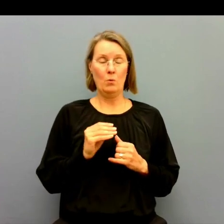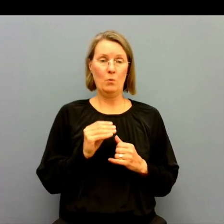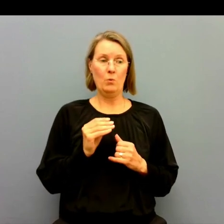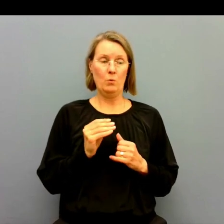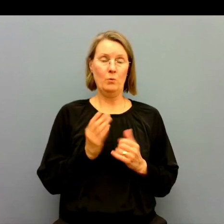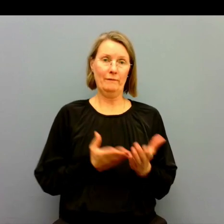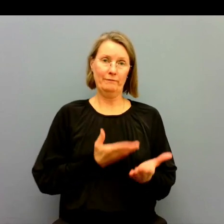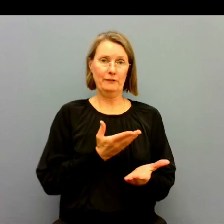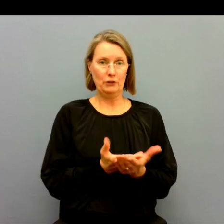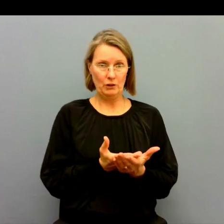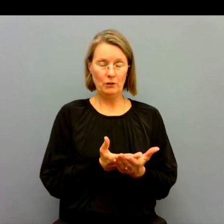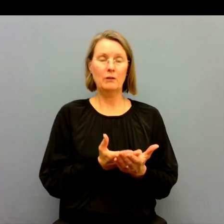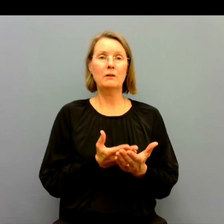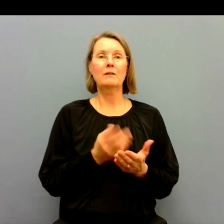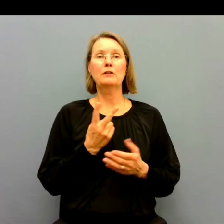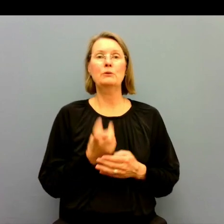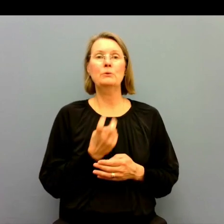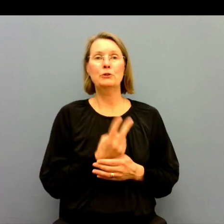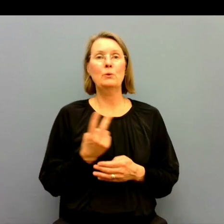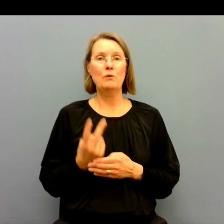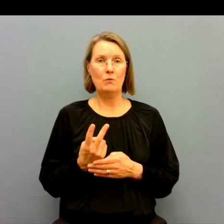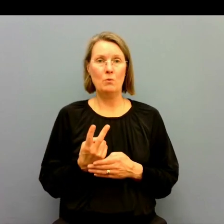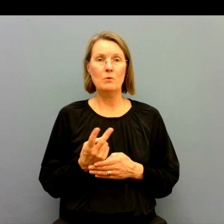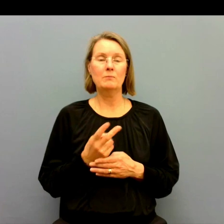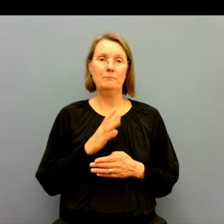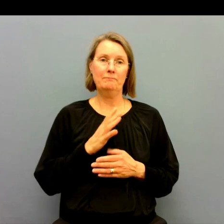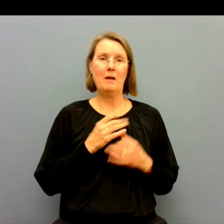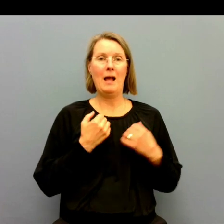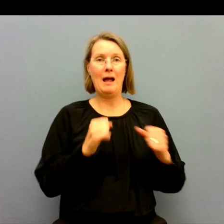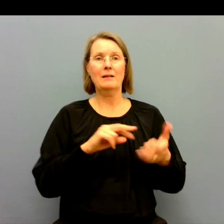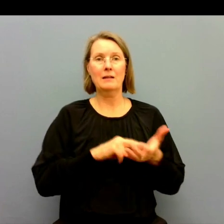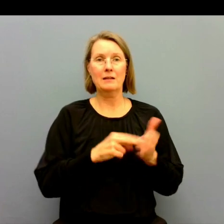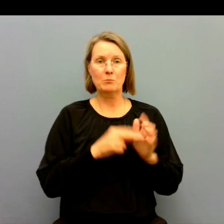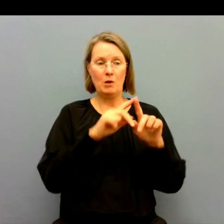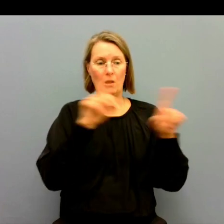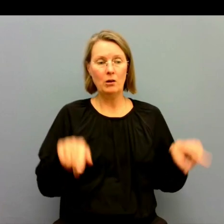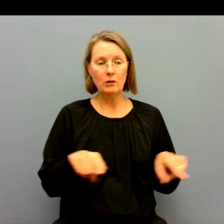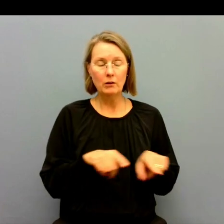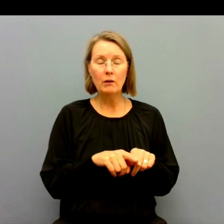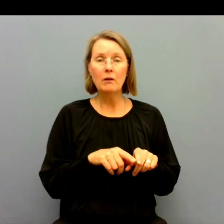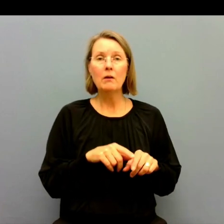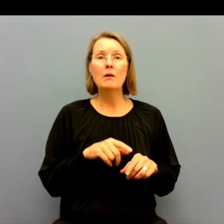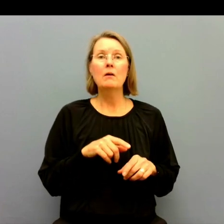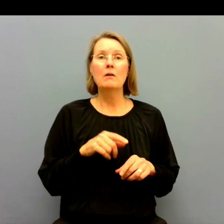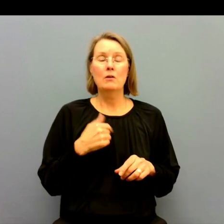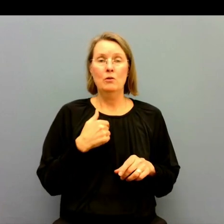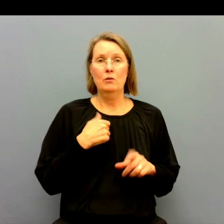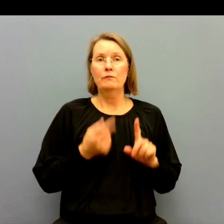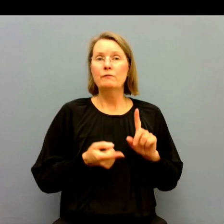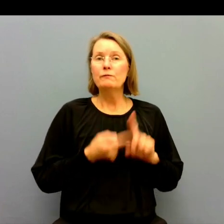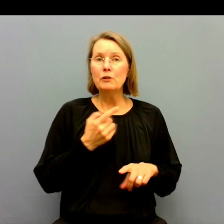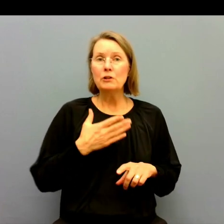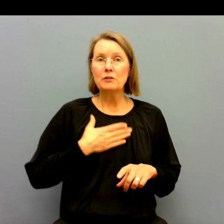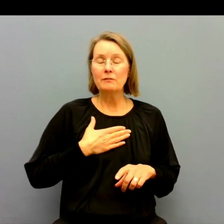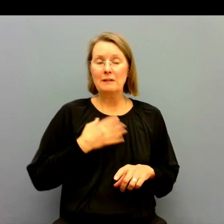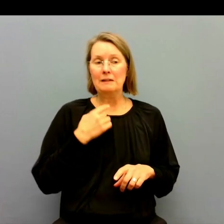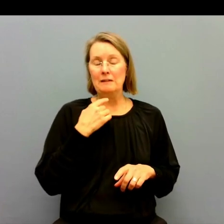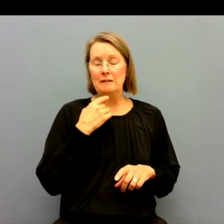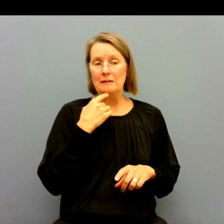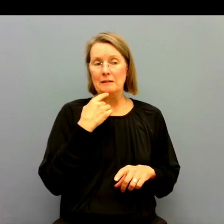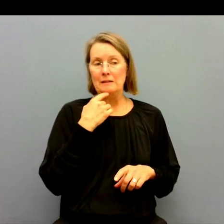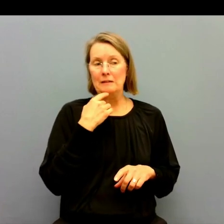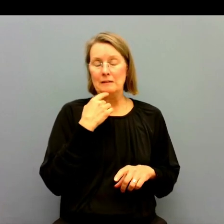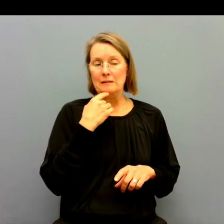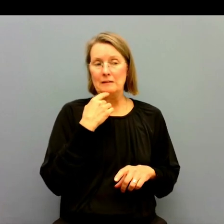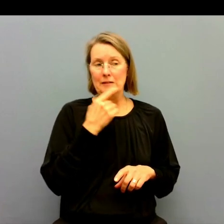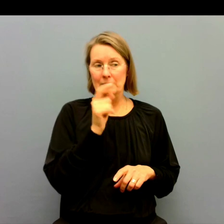presenterades förslag, det var 2022 i en handlingsplan. Och jag tänkte börja med att vända mig till dig